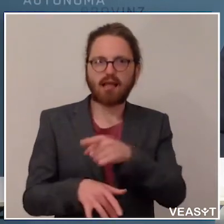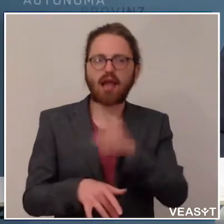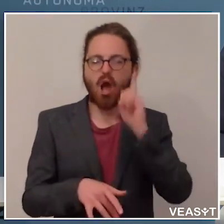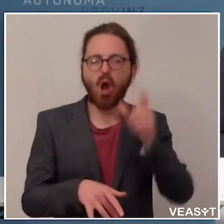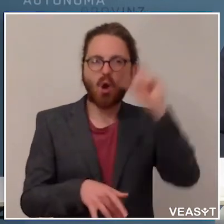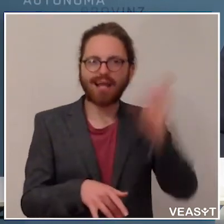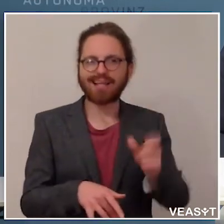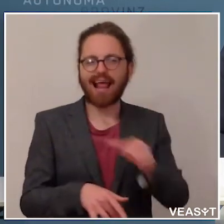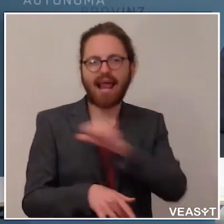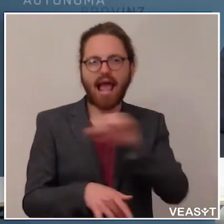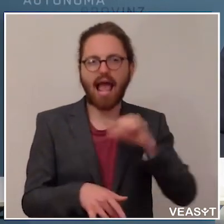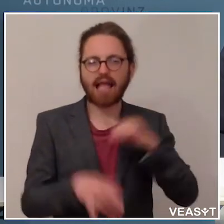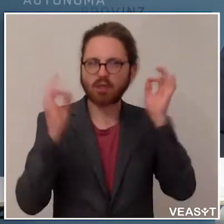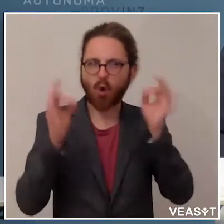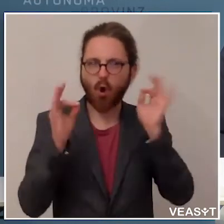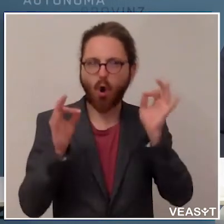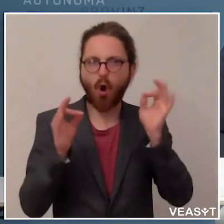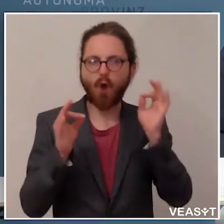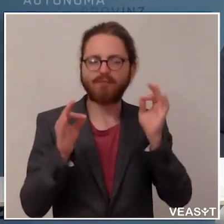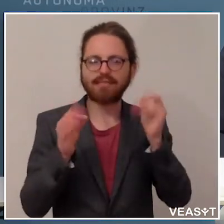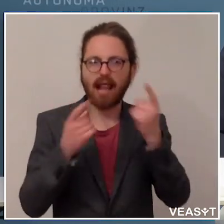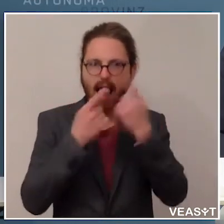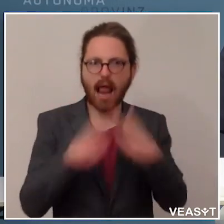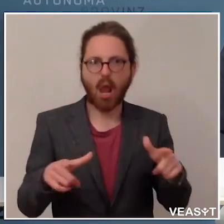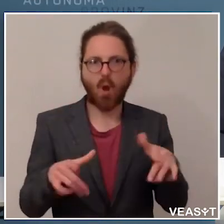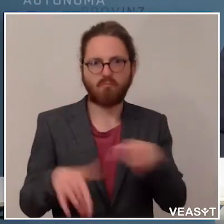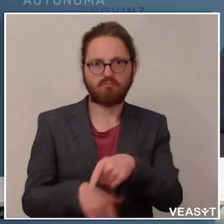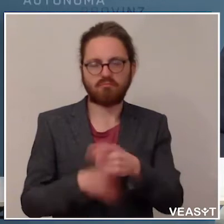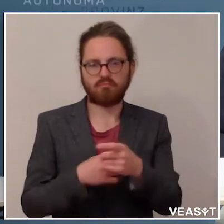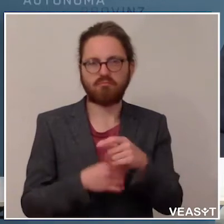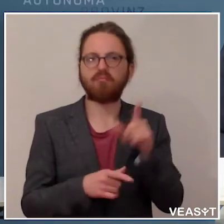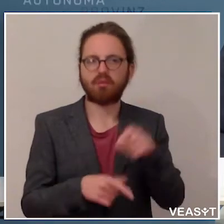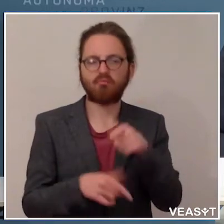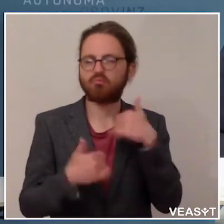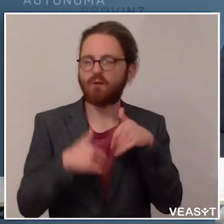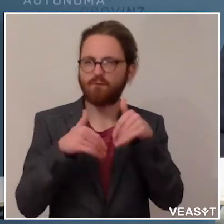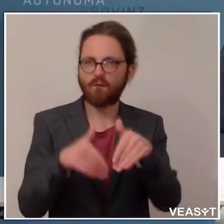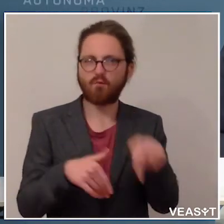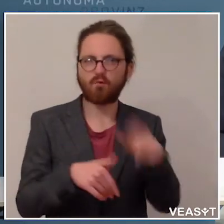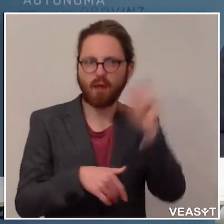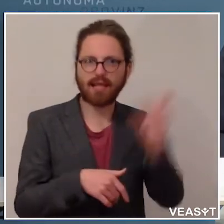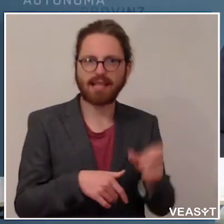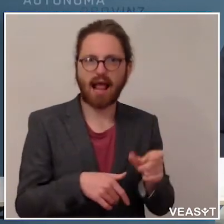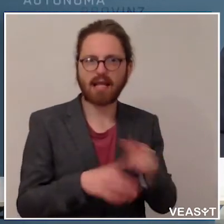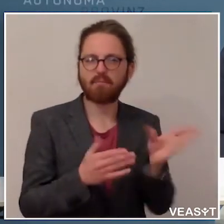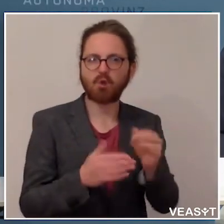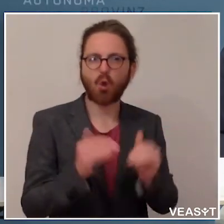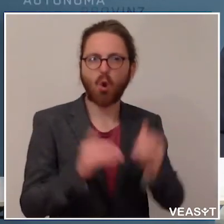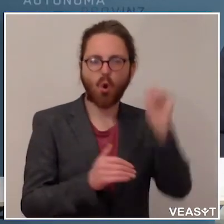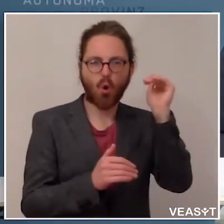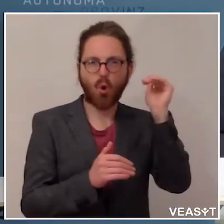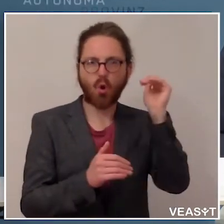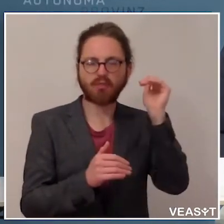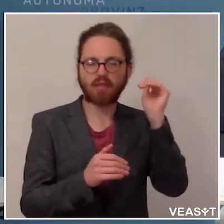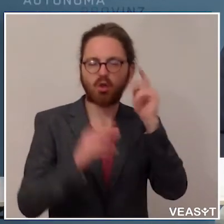zugelassen als akkreditierten Tests sind, das sind auch jene, die zurzeit am Markt verfügbar sind, hier in Italien mit der höchsten Zuverlässigkeit.